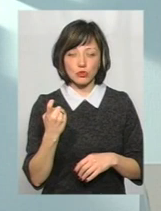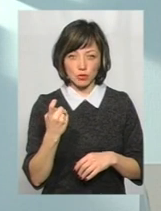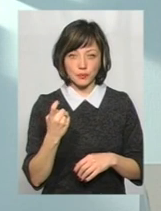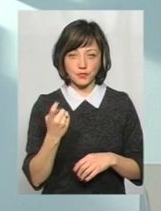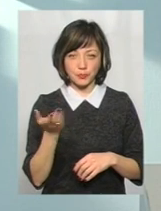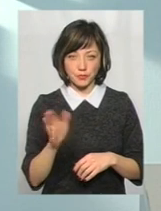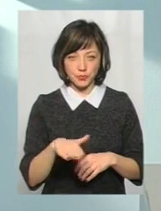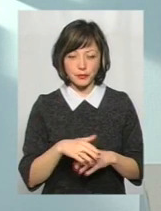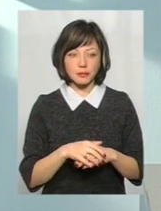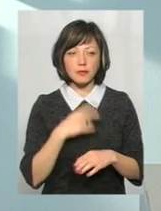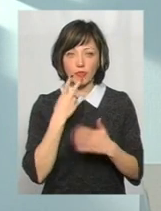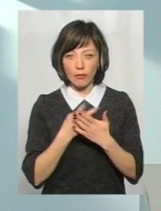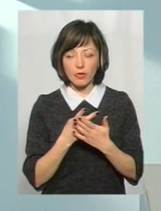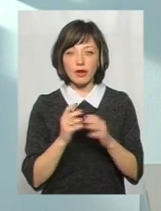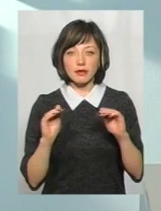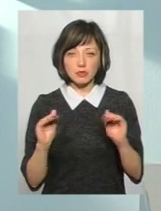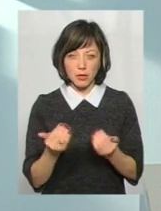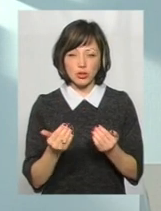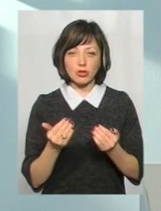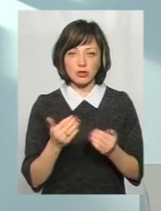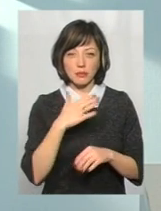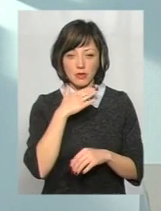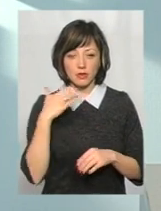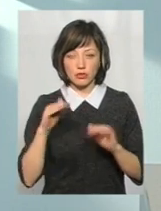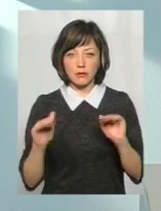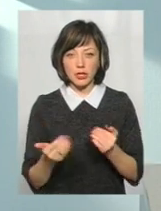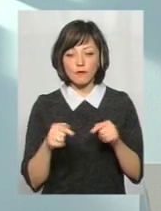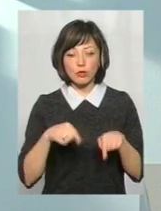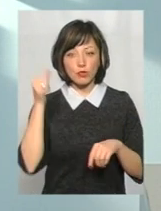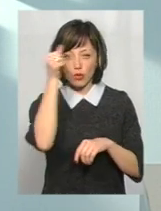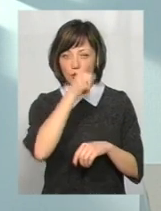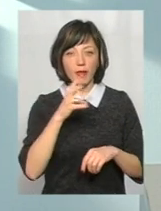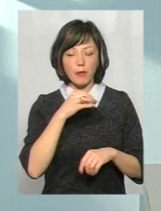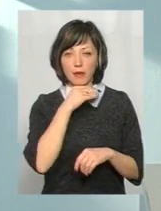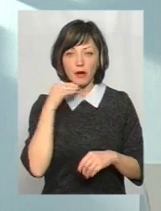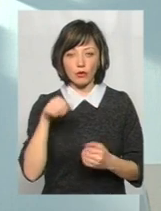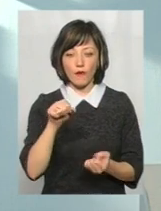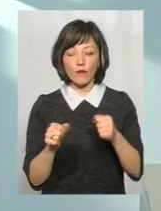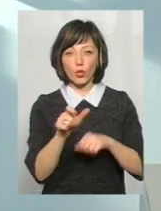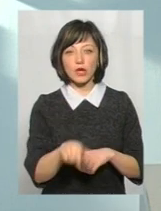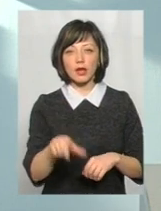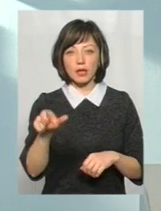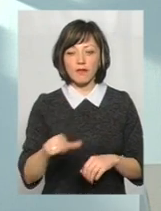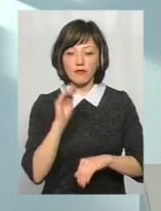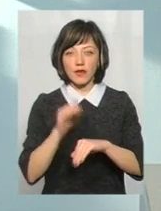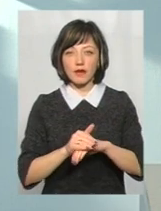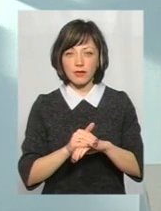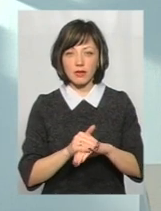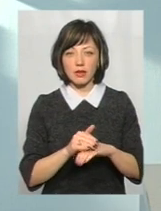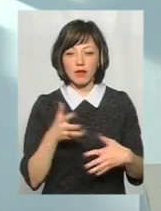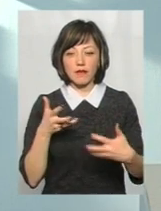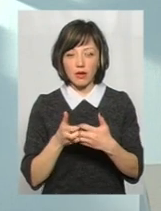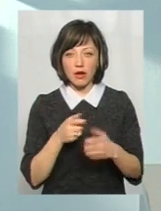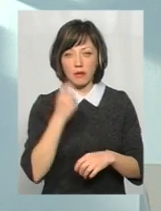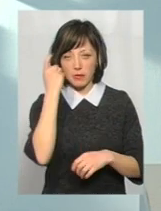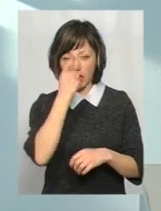Тобто, ми бачимо, зменшення досить серйозне. В цьому році також не досить велика кількість водіїв ми виявили саме під час ДТП,